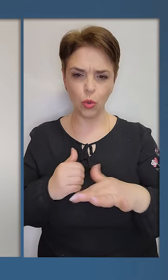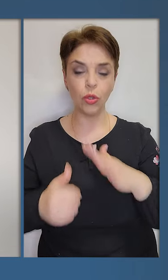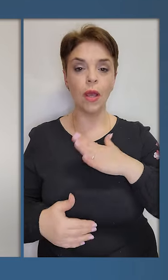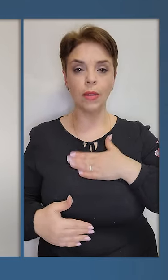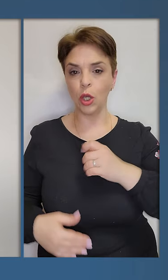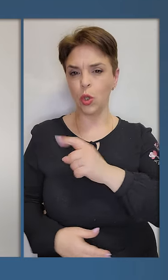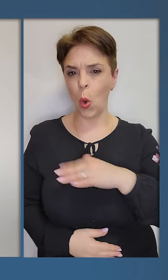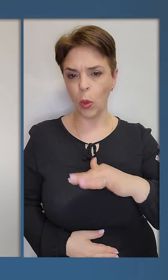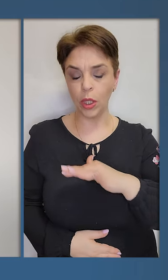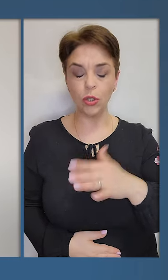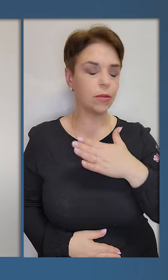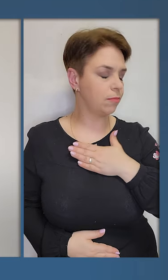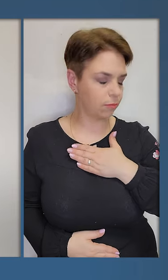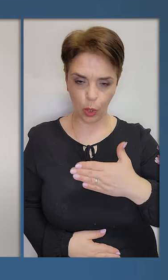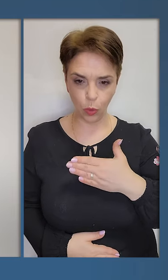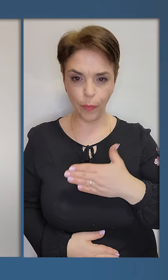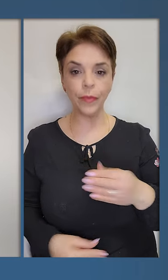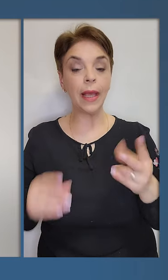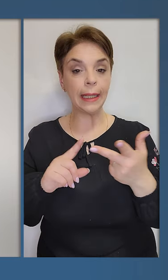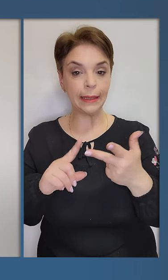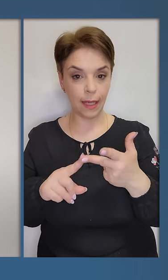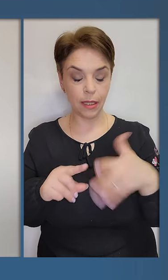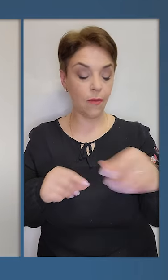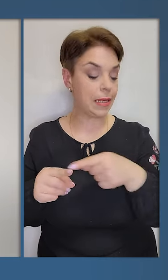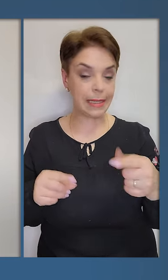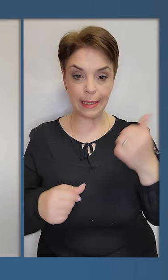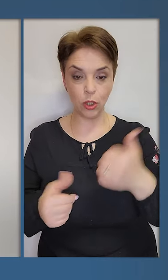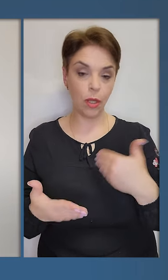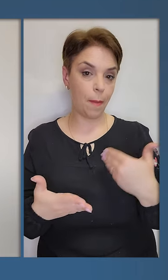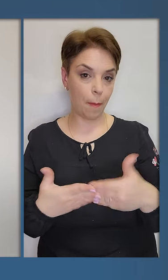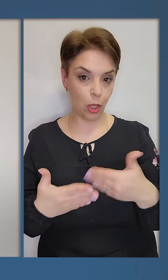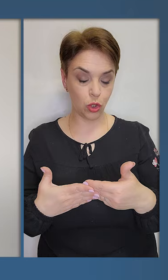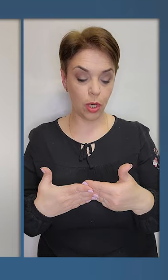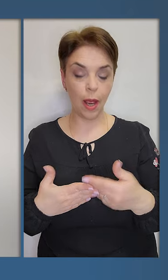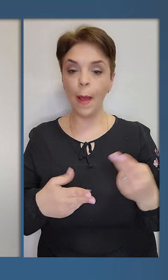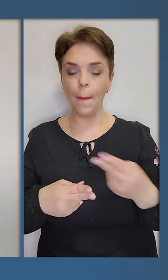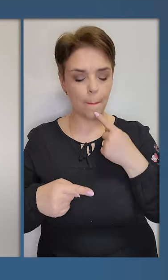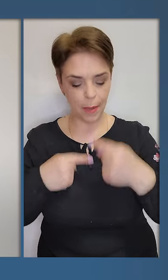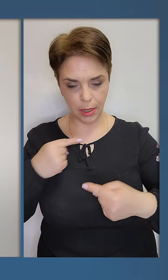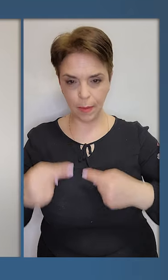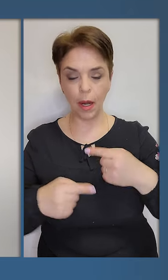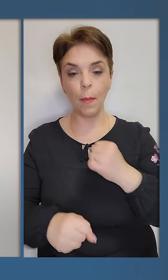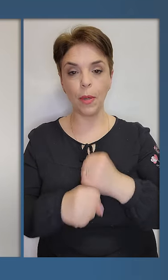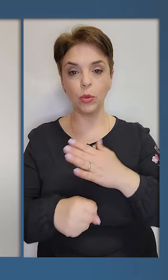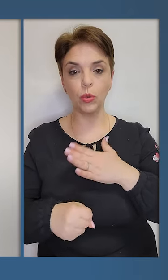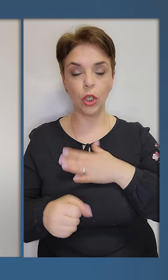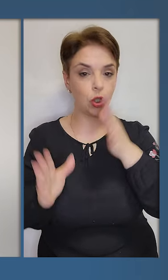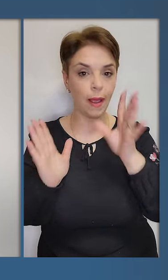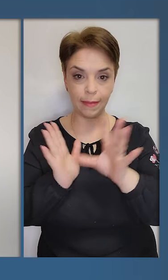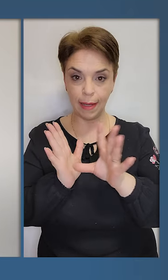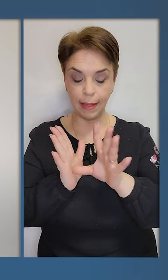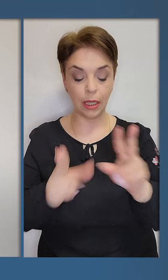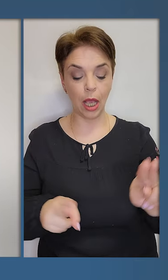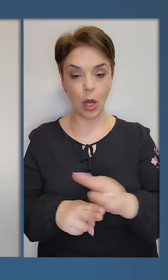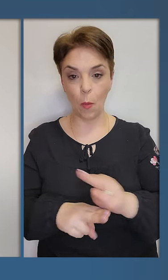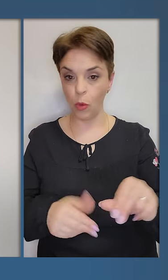Херсонщині, нашій Одещині. Дякую. Третє. Весь тиждень майже безперервно працюють наші